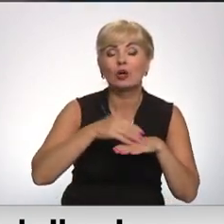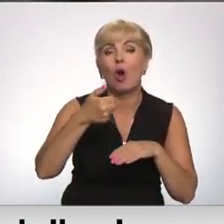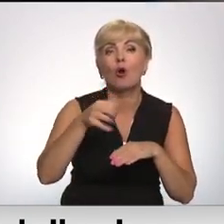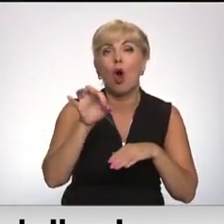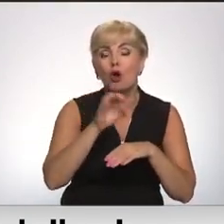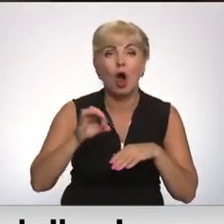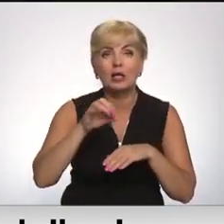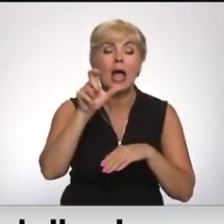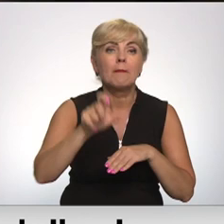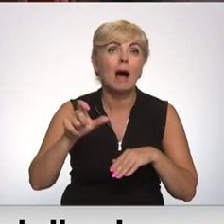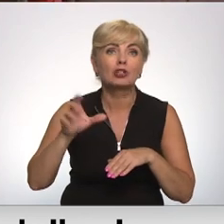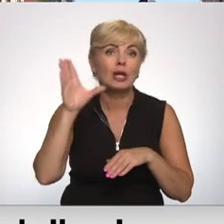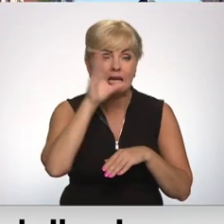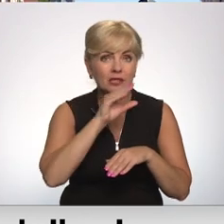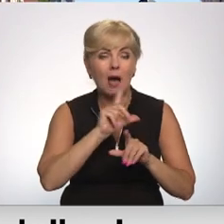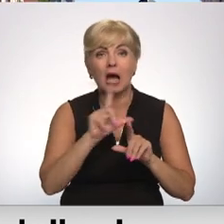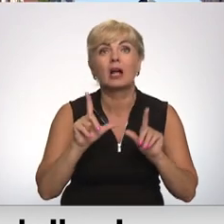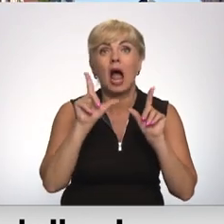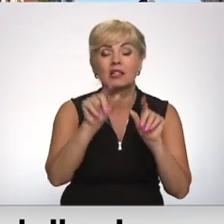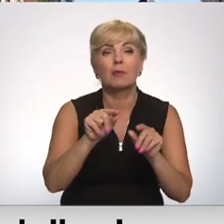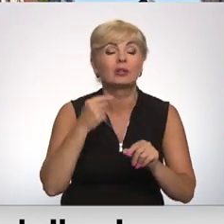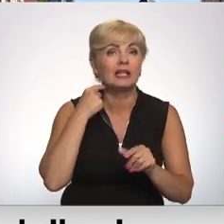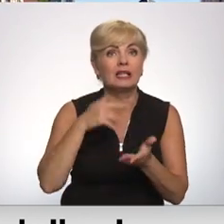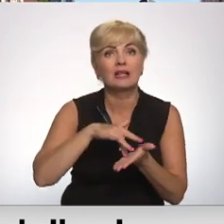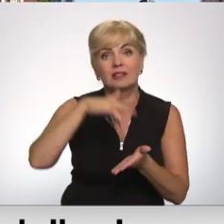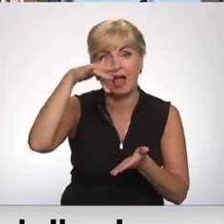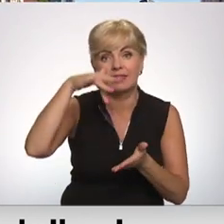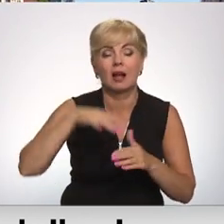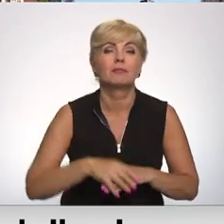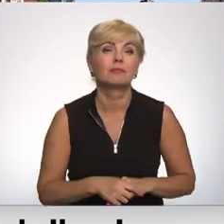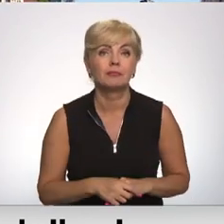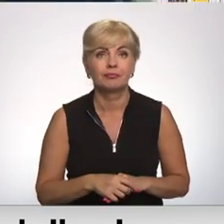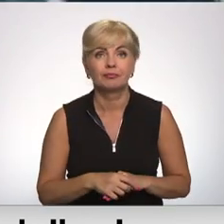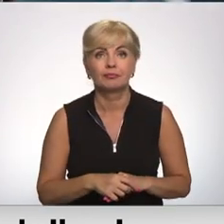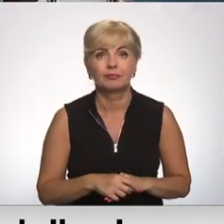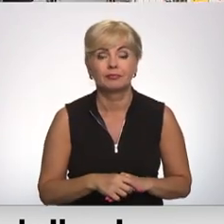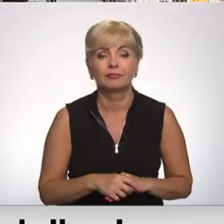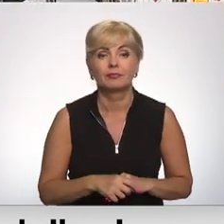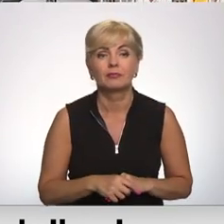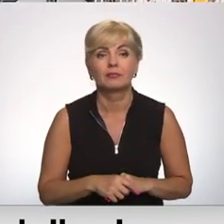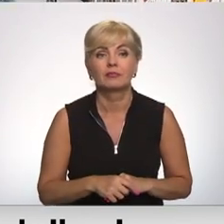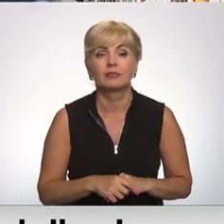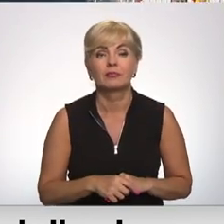tādēļ pasažieriem būs iespējams ātrāk nokļūt Rīgas centrā. Madara Līcī, Tigors stāds, Latvijas televīzija.